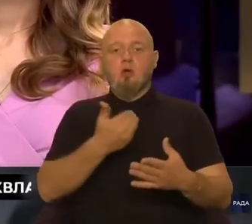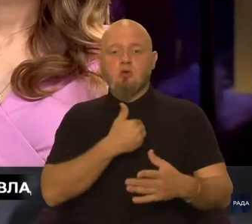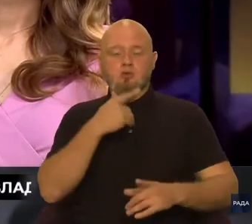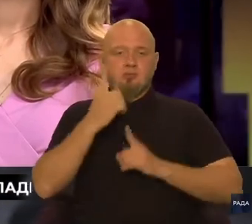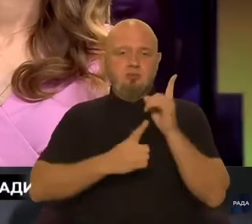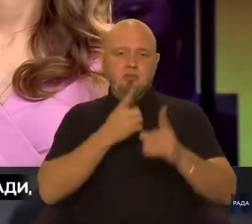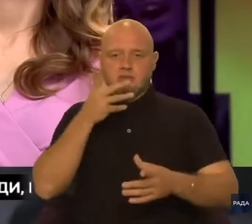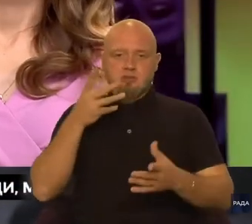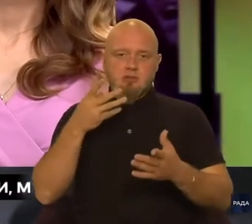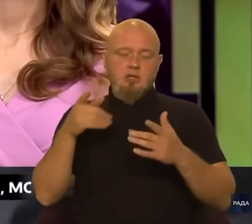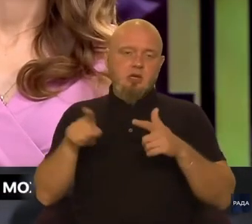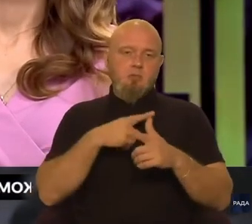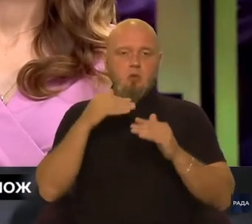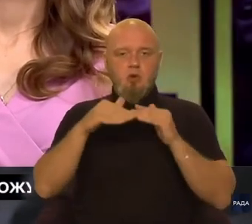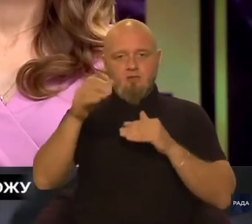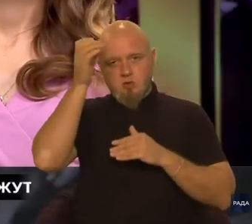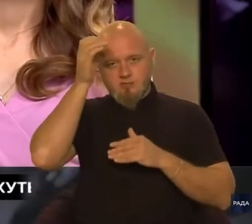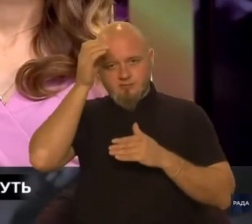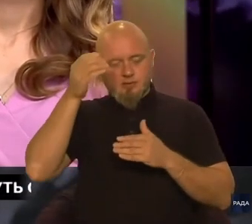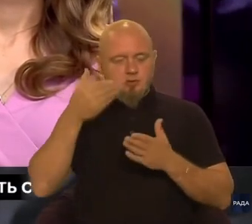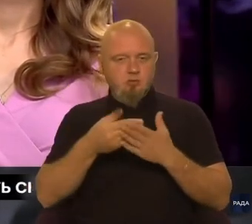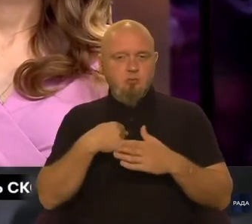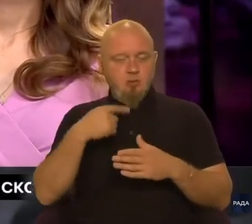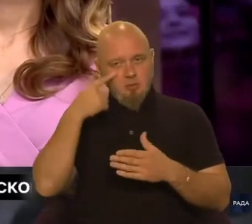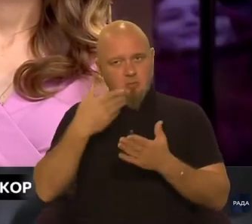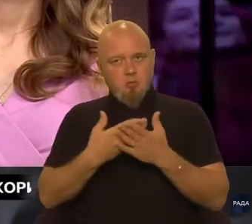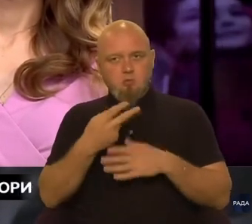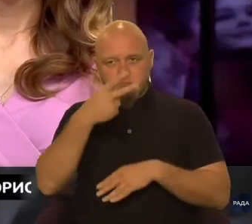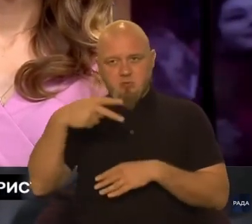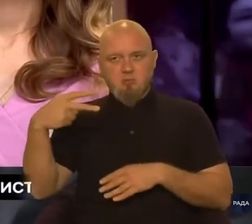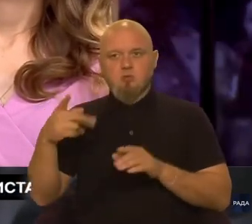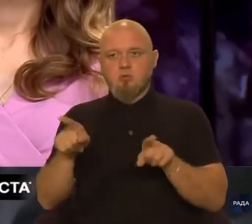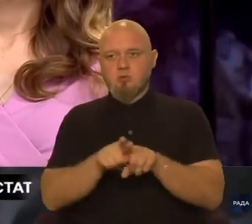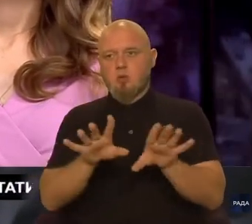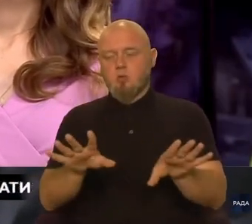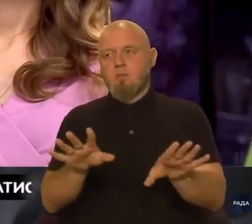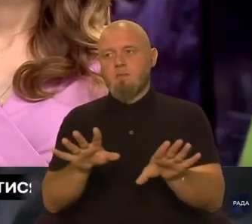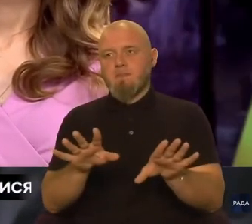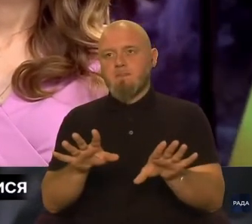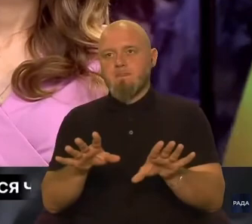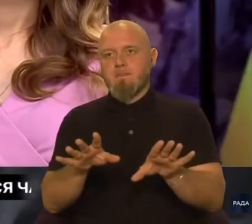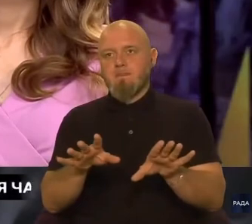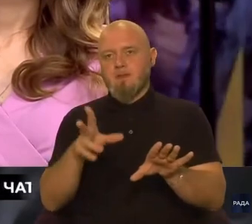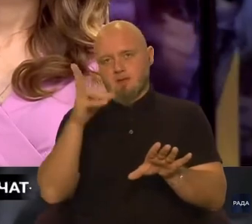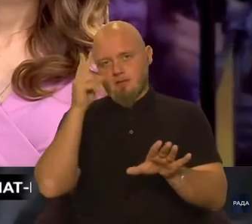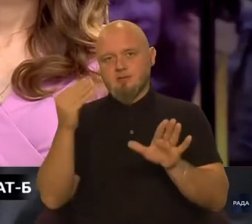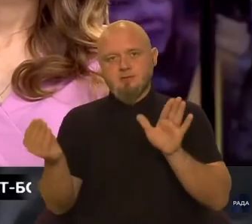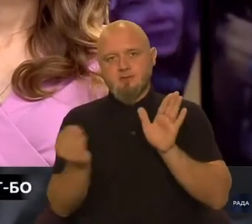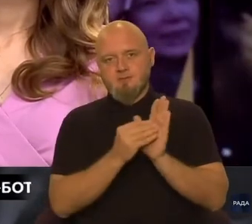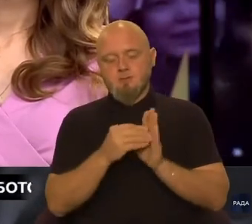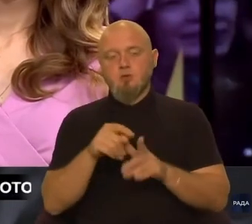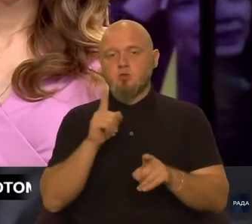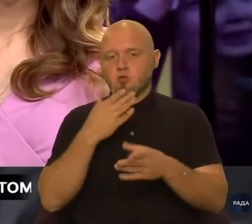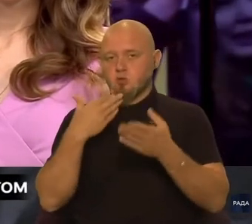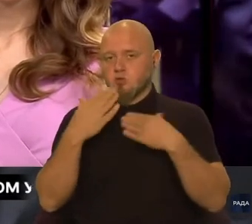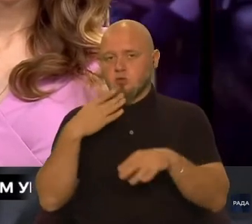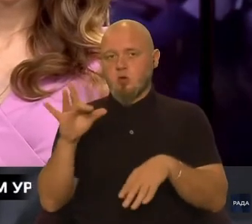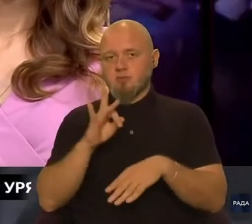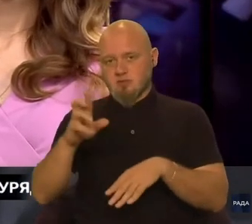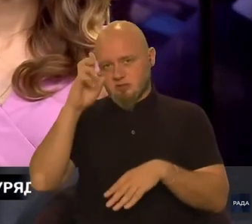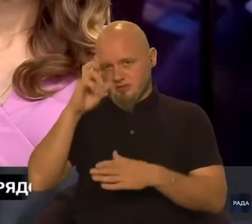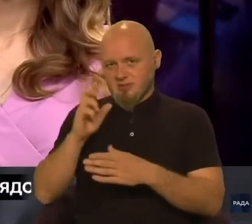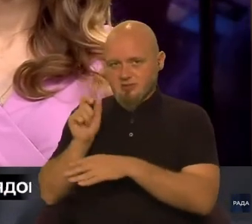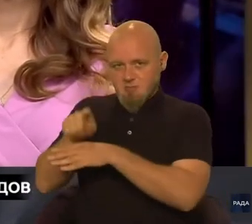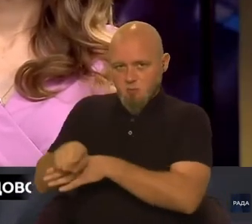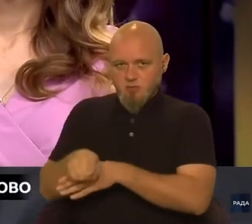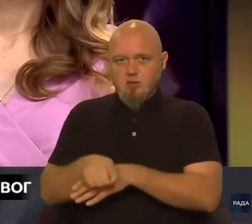рівень освіти. Тобто ми прогнозуємо приблизно таку цифру. Що стосується обсягів державного